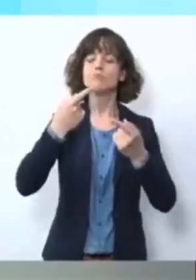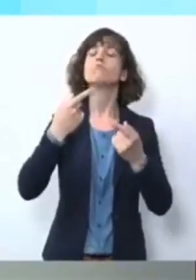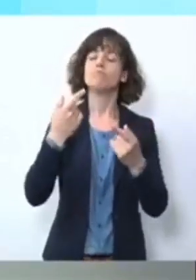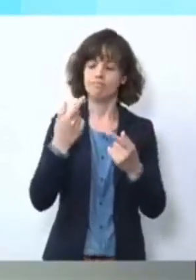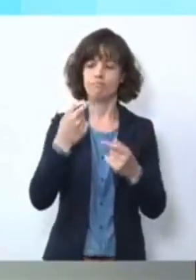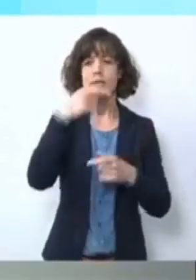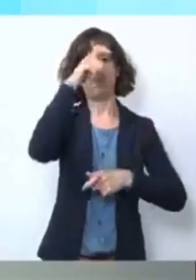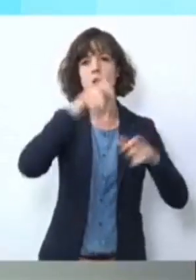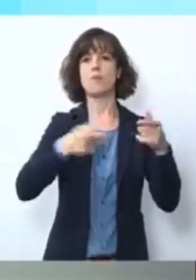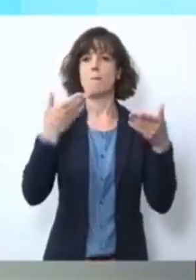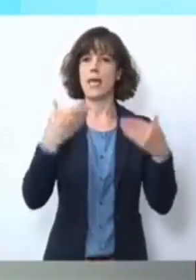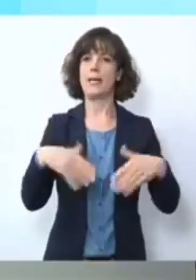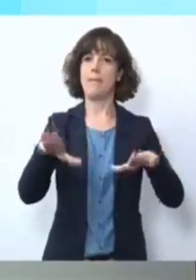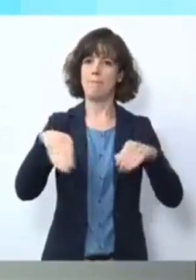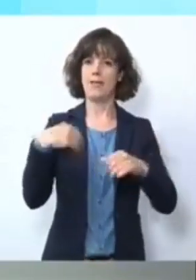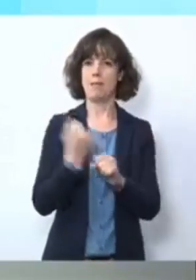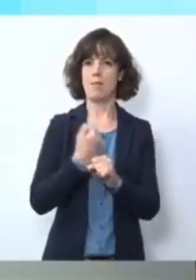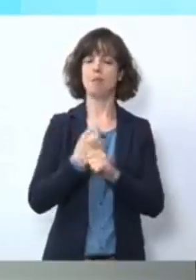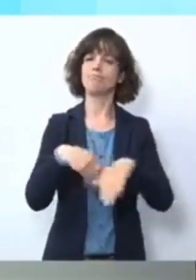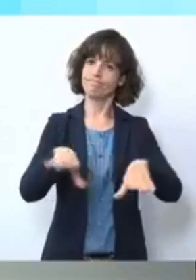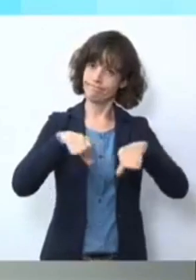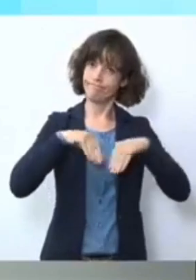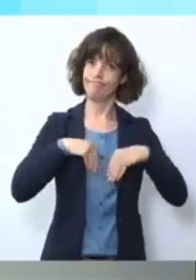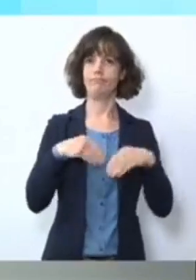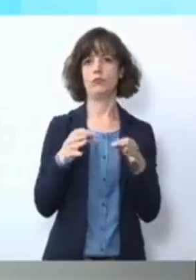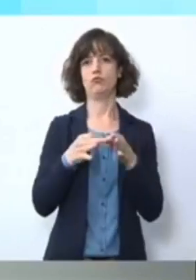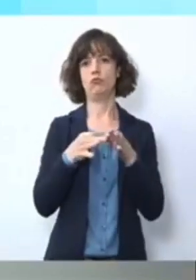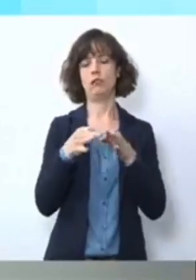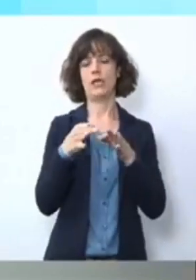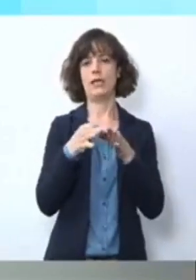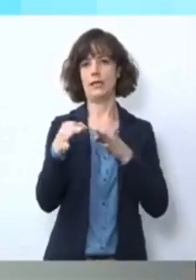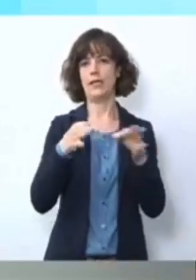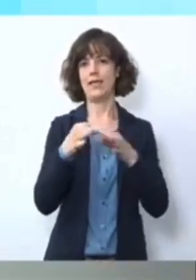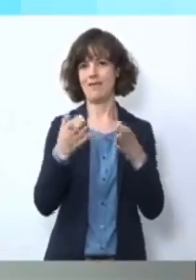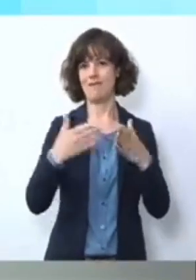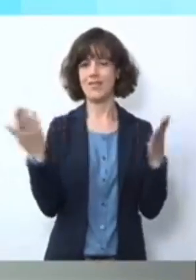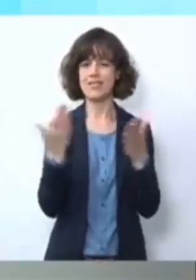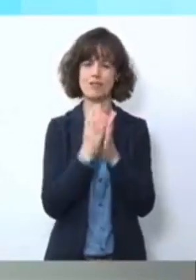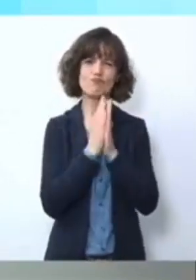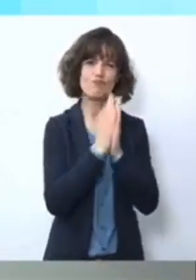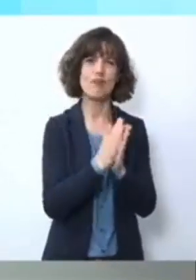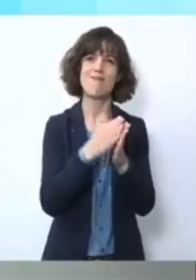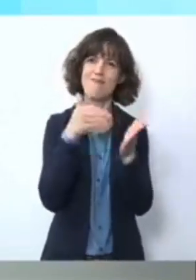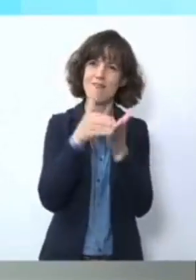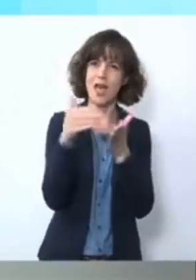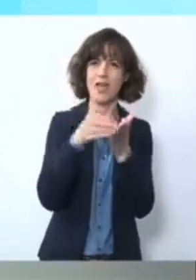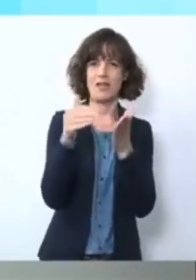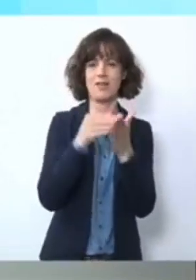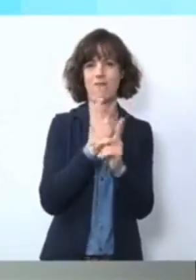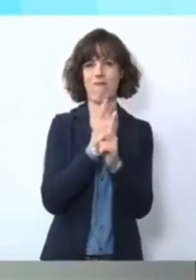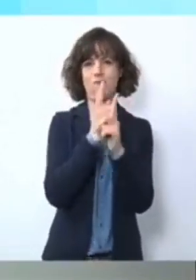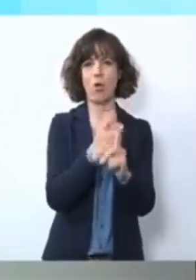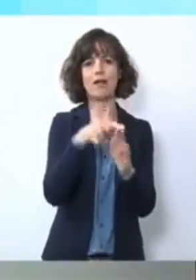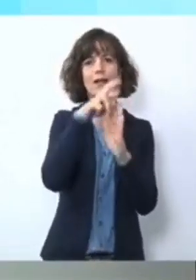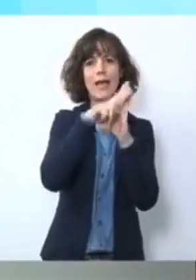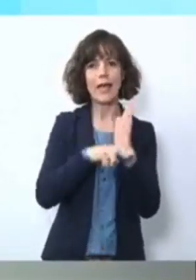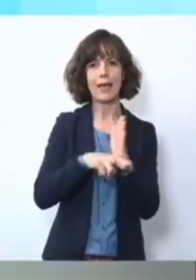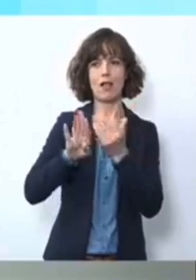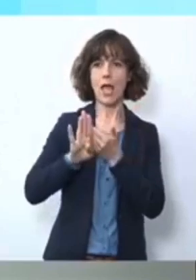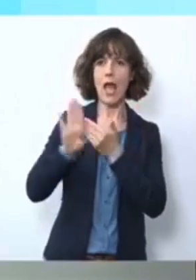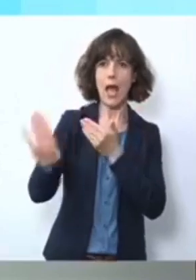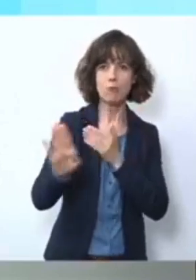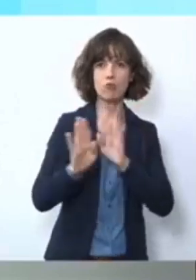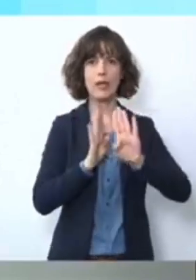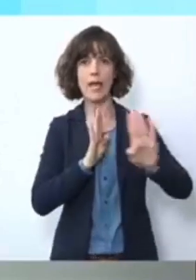mitmachen. Deswegen kann ich auch hier noch mal appellieren, bleiben Sie dabei, halten Sie diesen eineinhalb Meter Abstand.